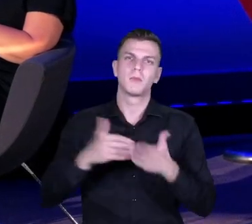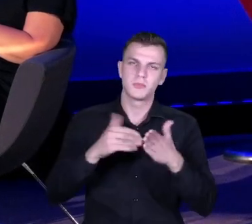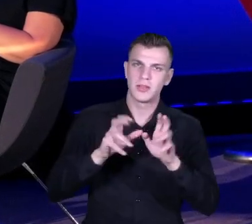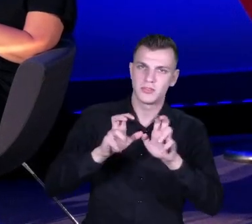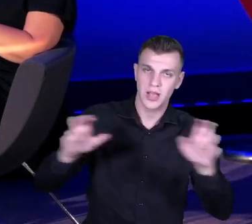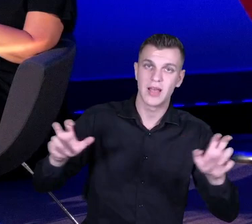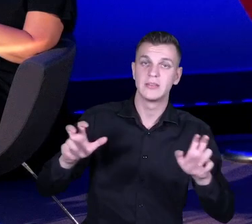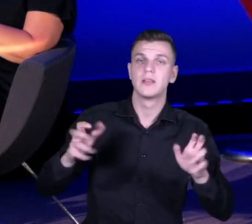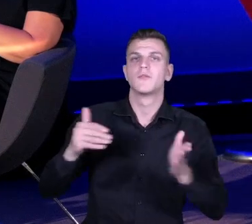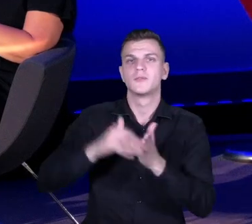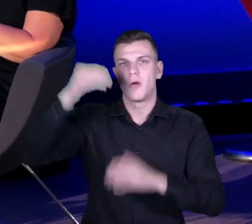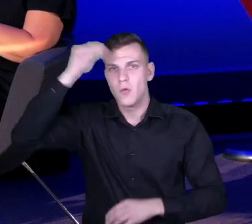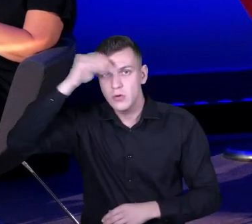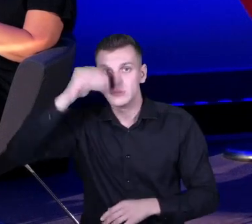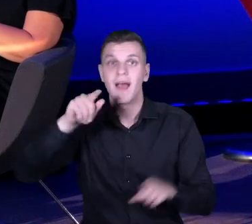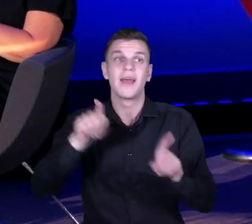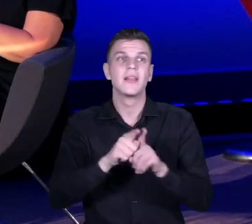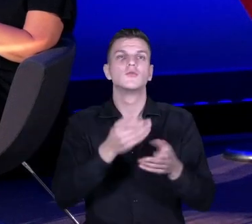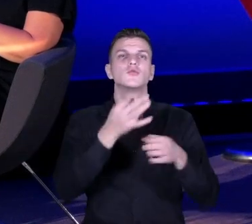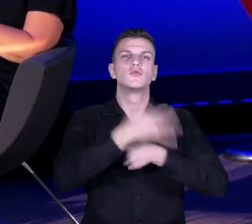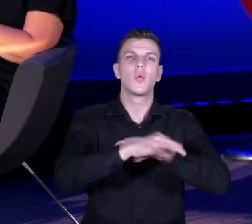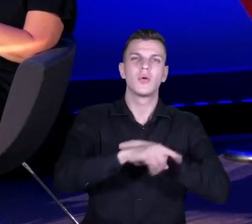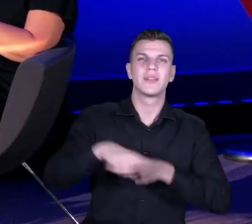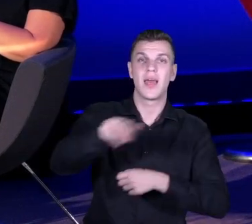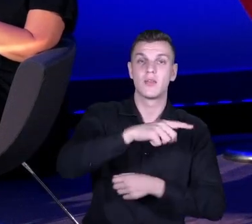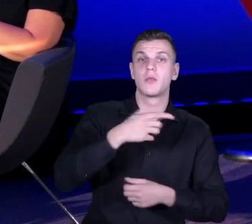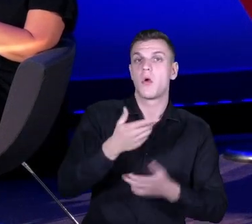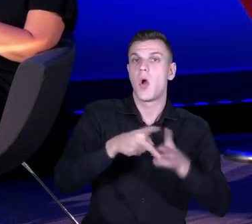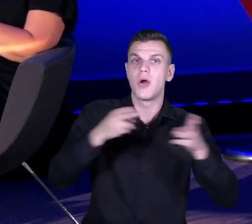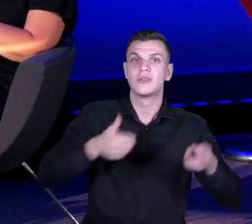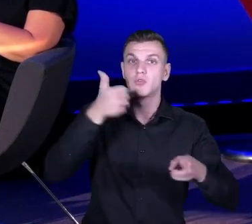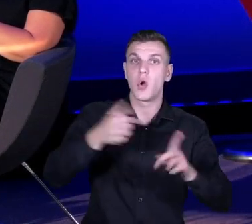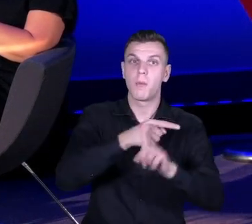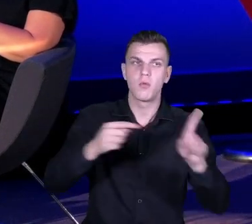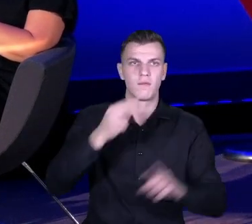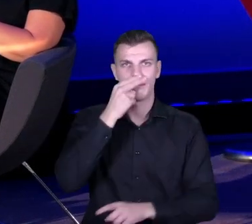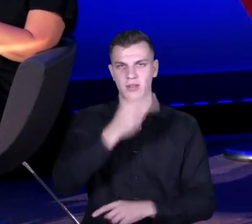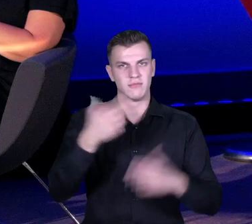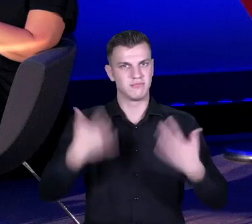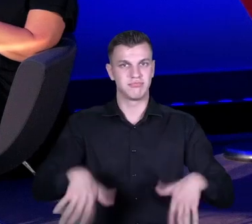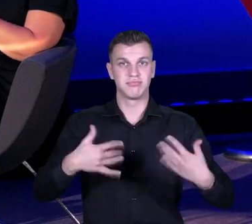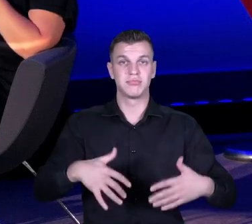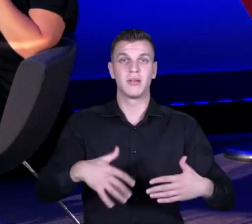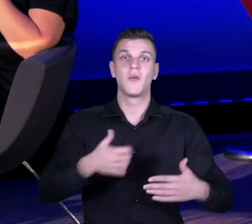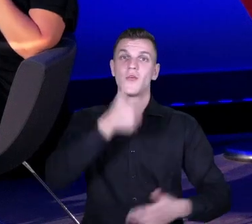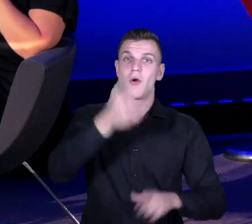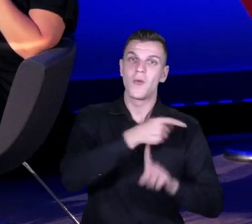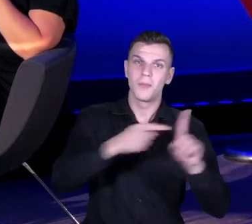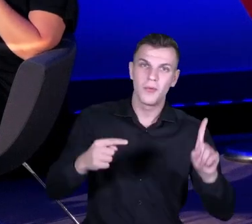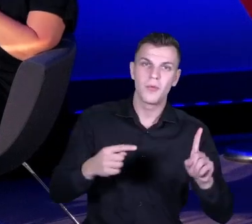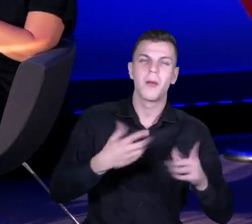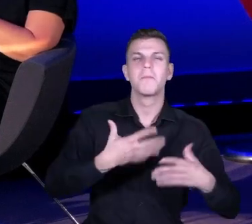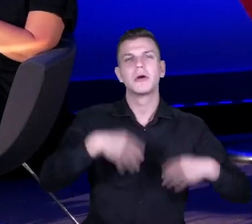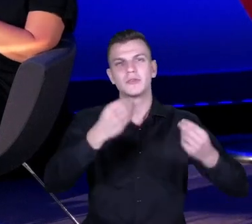Mam też doświadczenia studentów z PLO, gdzie w ciągu półtora roku ten rozwój widać i z osób, które na